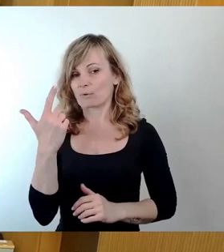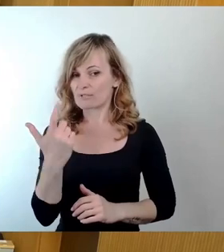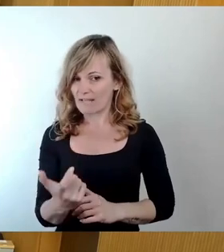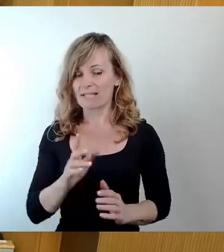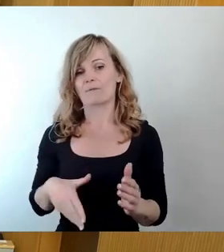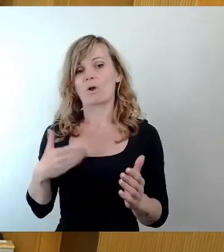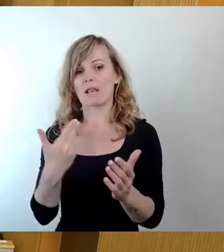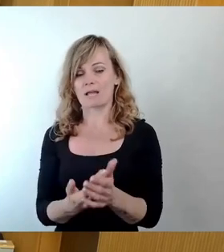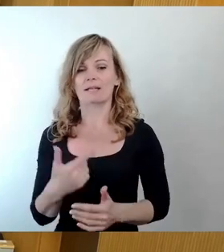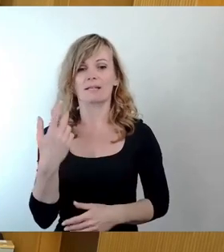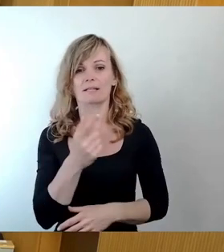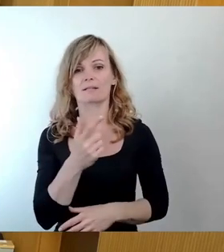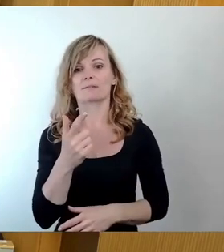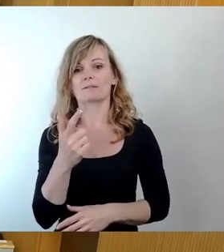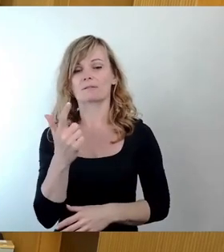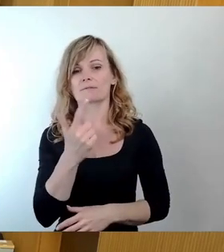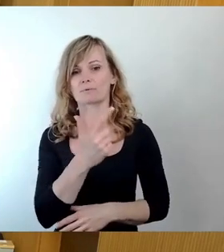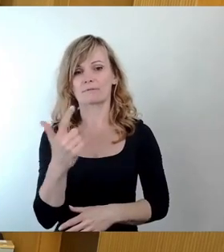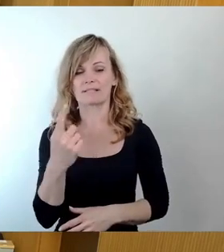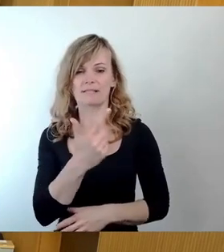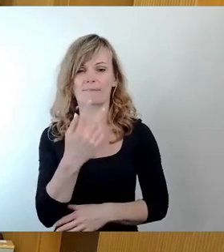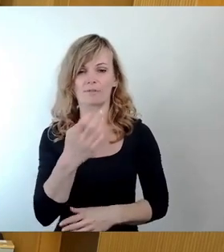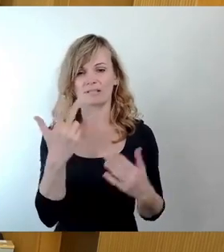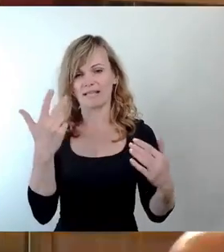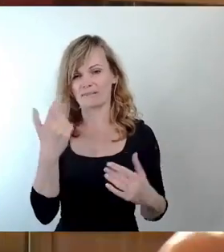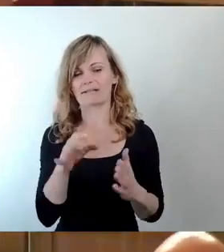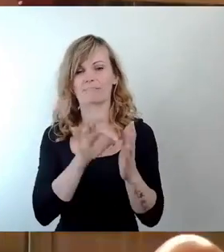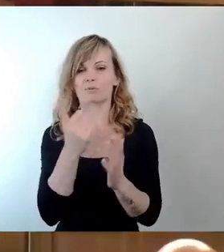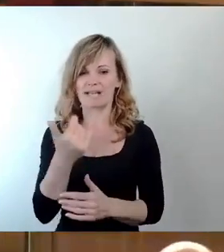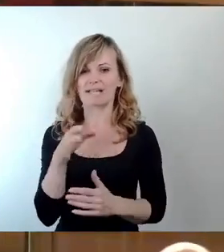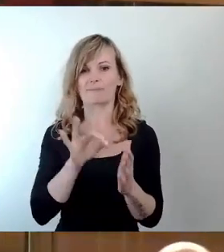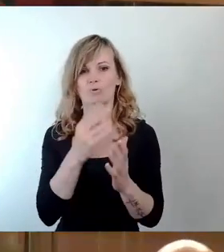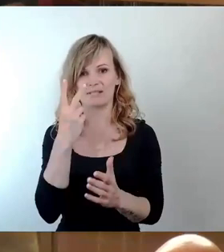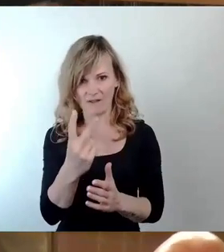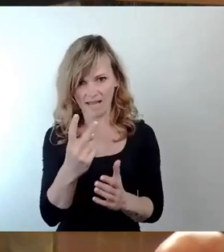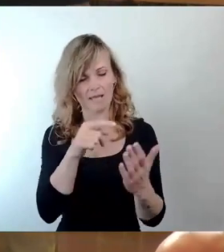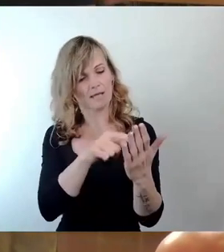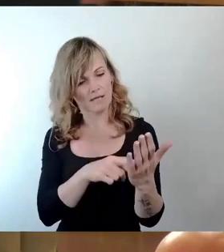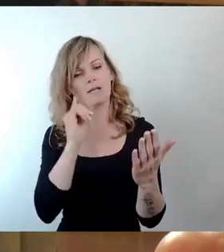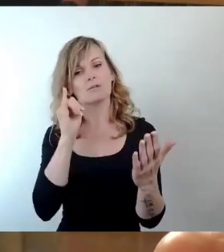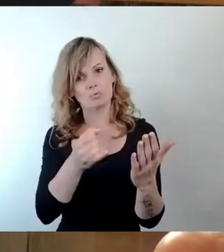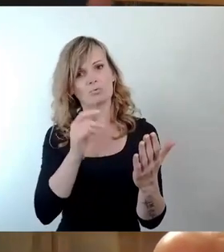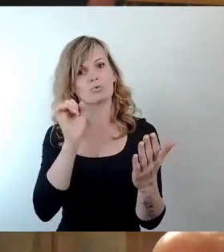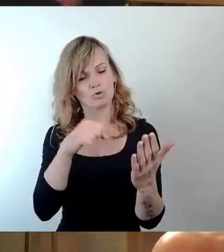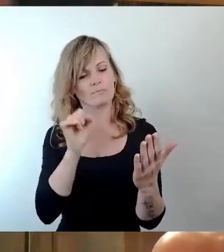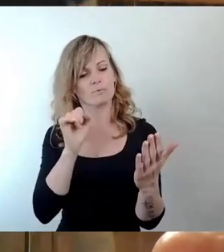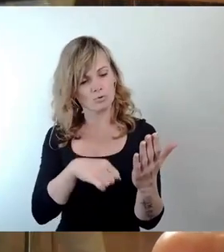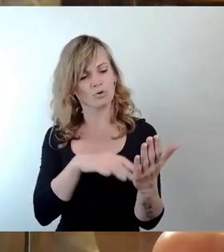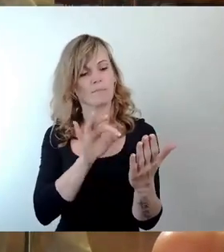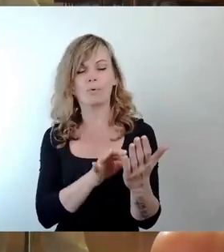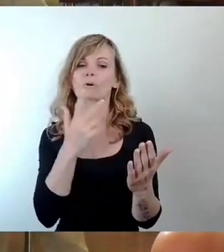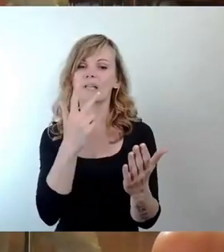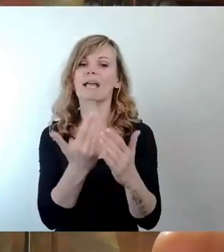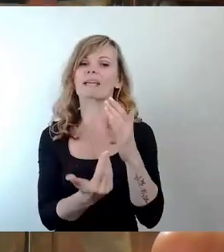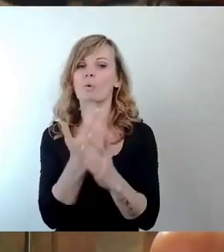.2023. Punkt 1, Punkt 2, dem würden wir zustimmen. Punkt 3 sollte neu formuliert